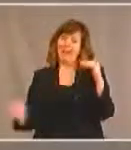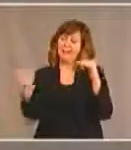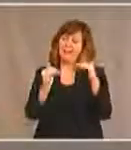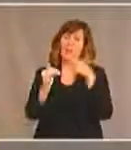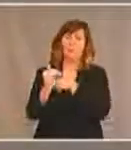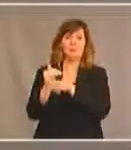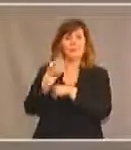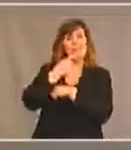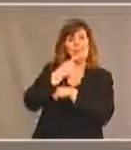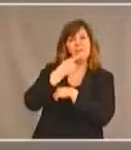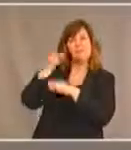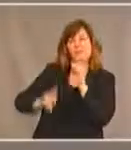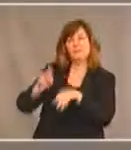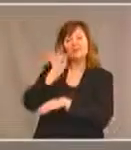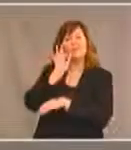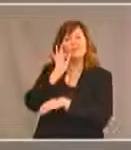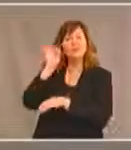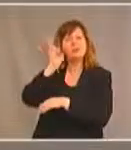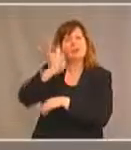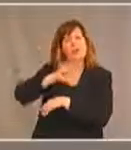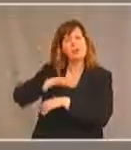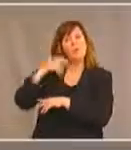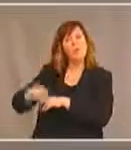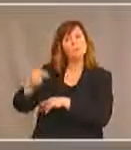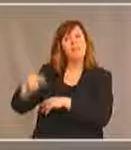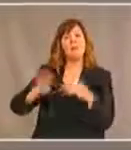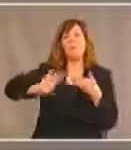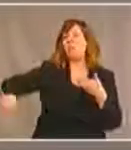handicaps à tout moment de ce processus d'engagement.